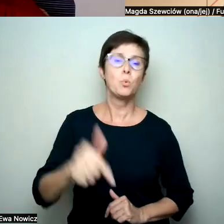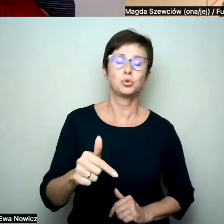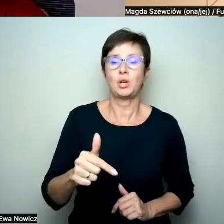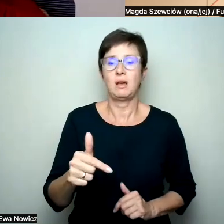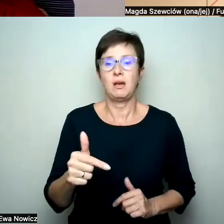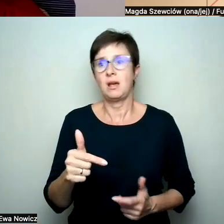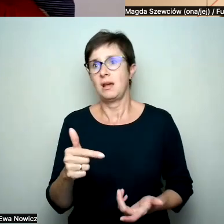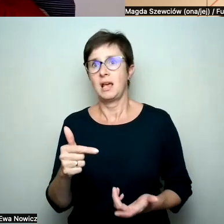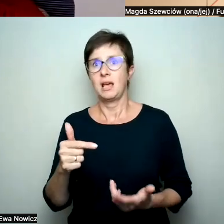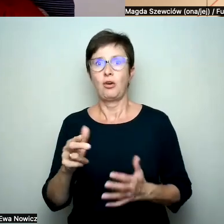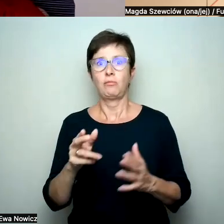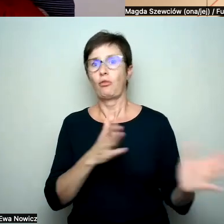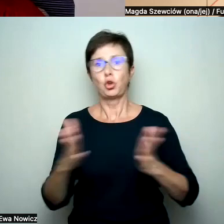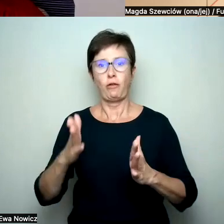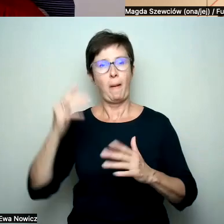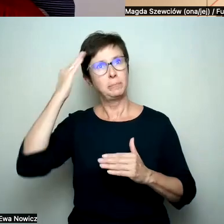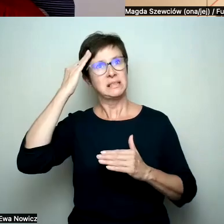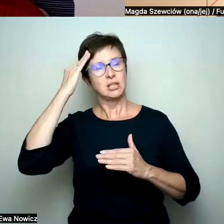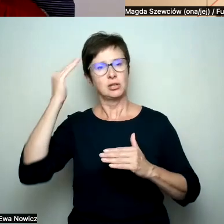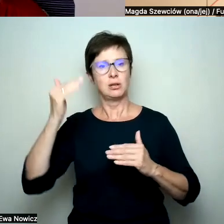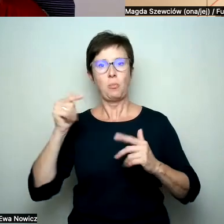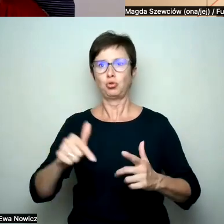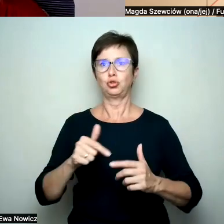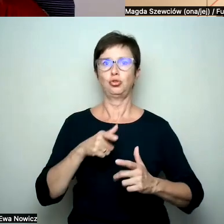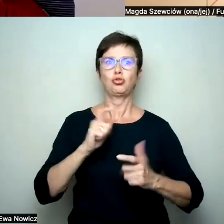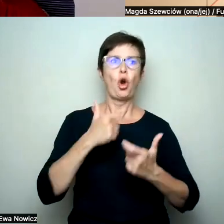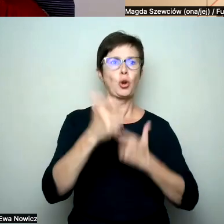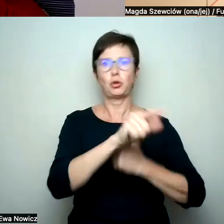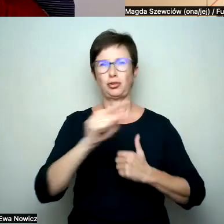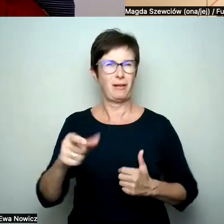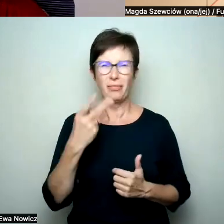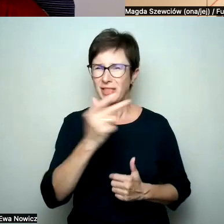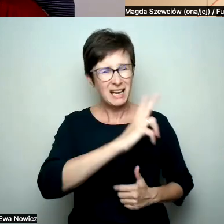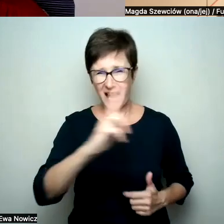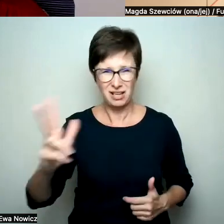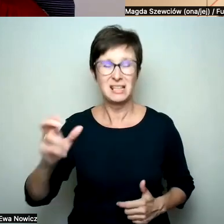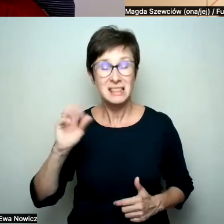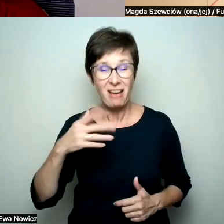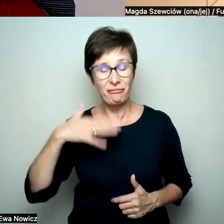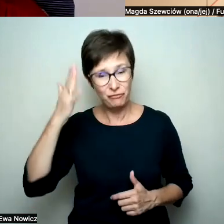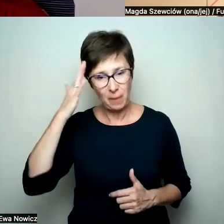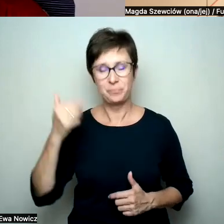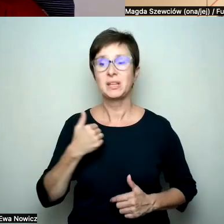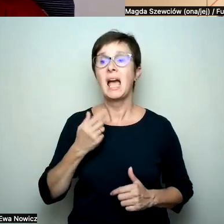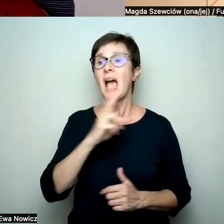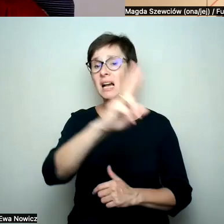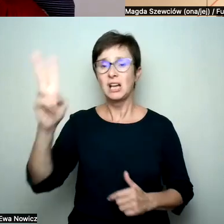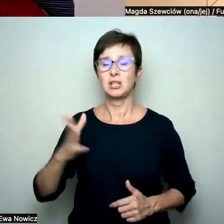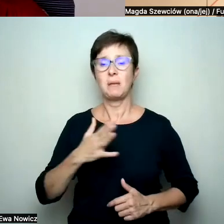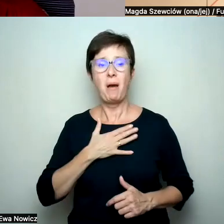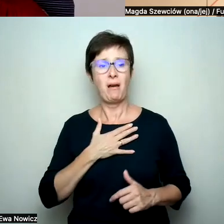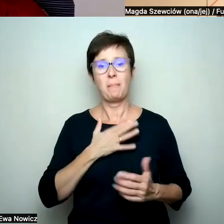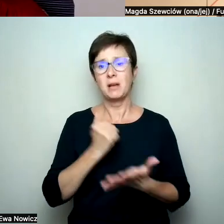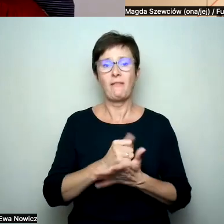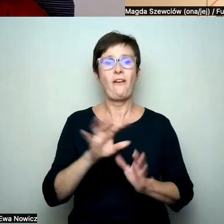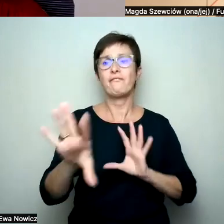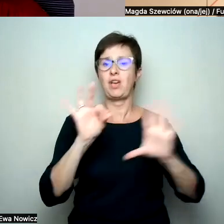stanie psychicznym, gotowości psychicznej, by to zrobić. Uważam, że powinniśmy wybierać swoje walki. Ja mam